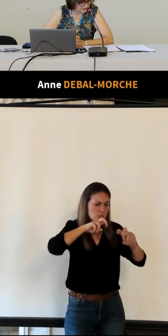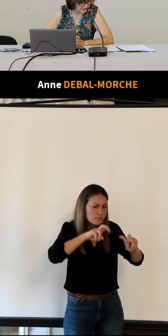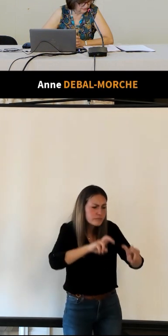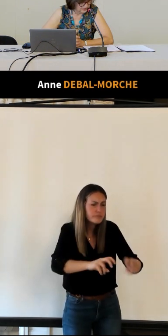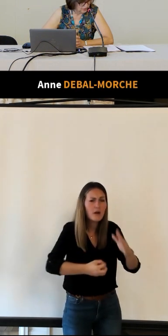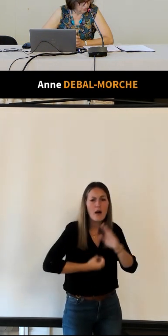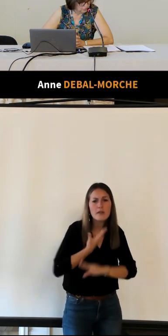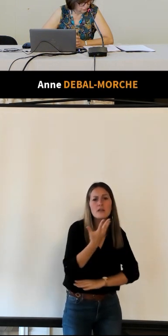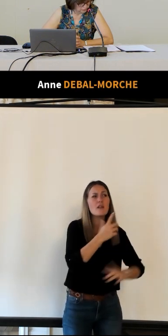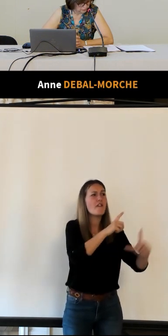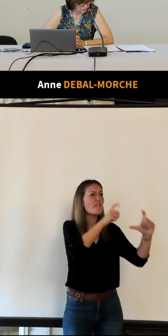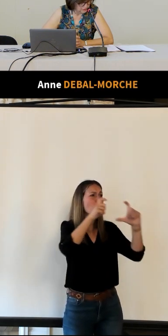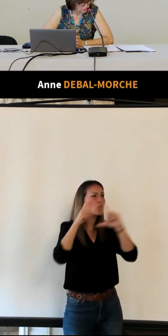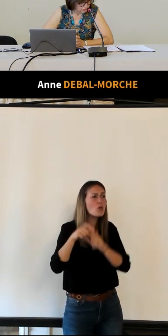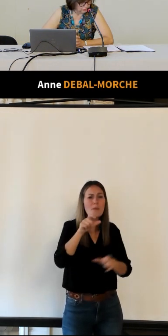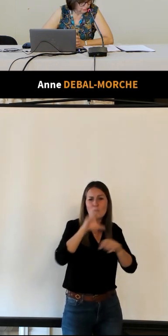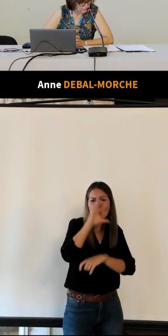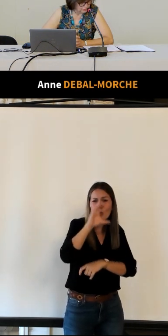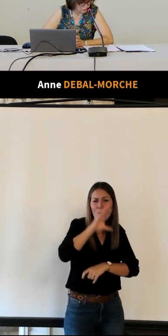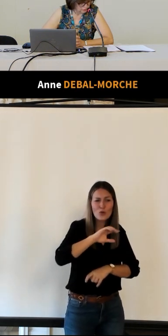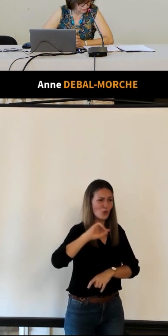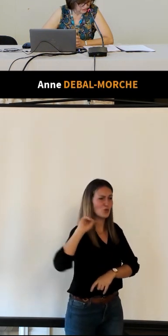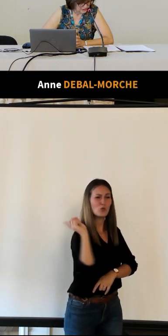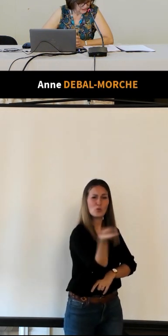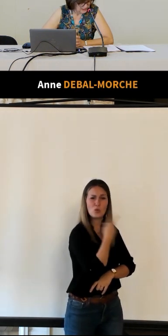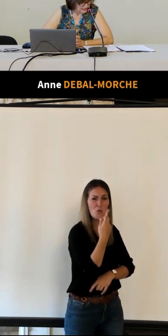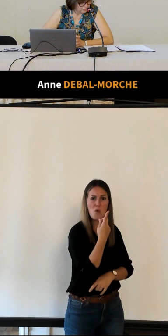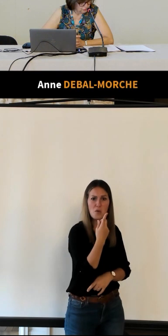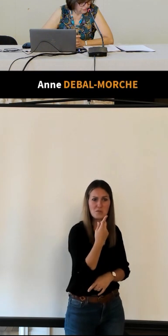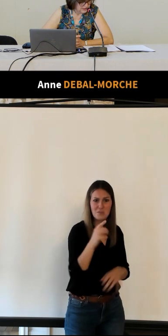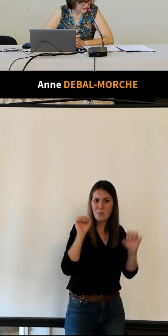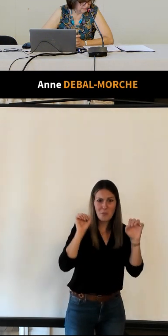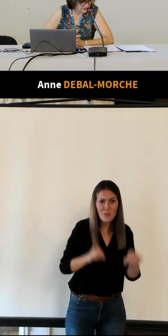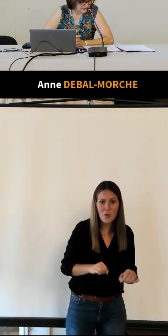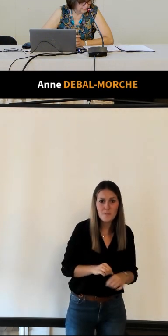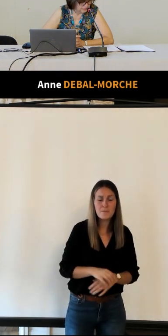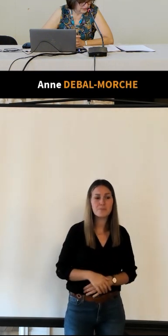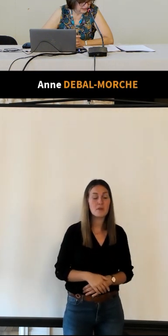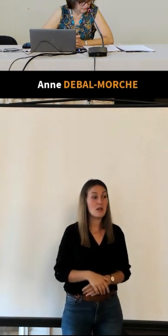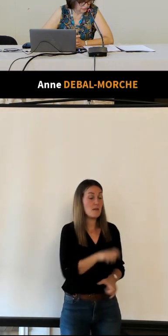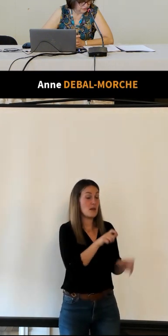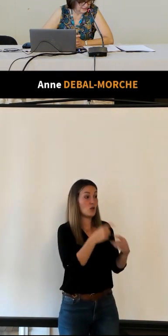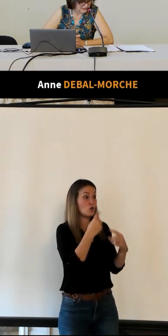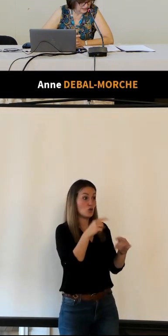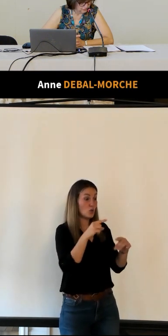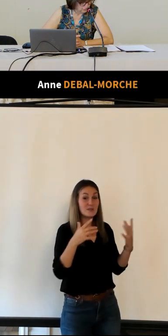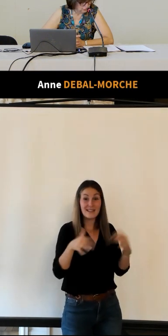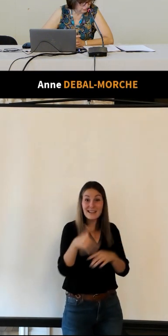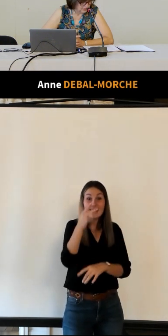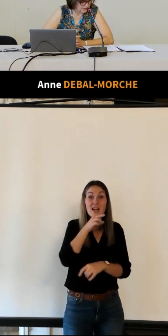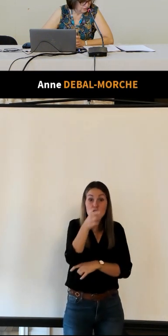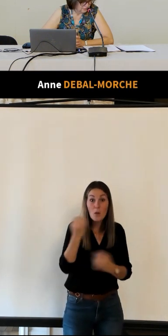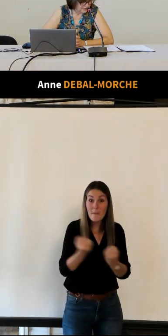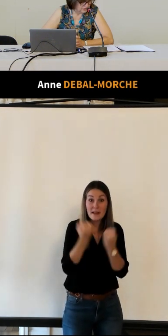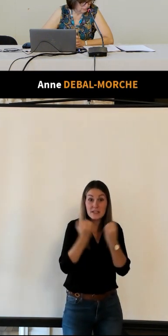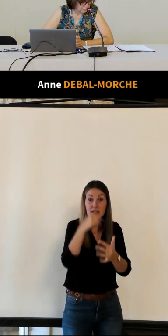photographe au curieux de nombreuses ressources et le touriste à peine a épuisé pendant une quinzaine de jours